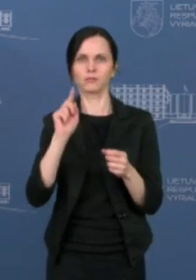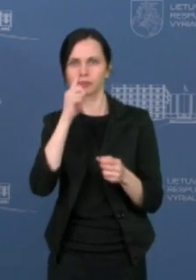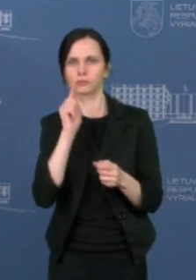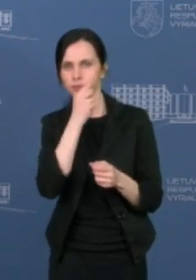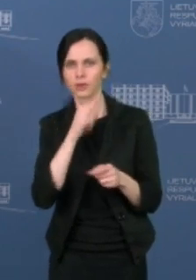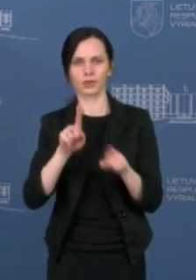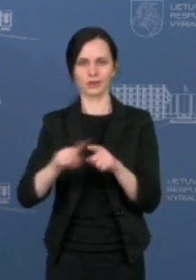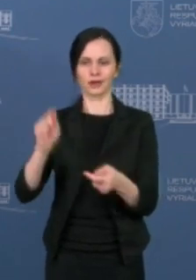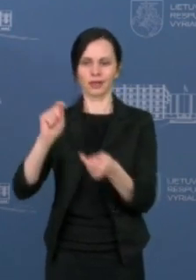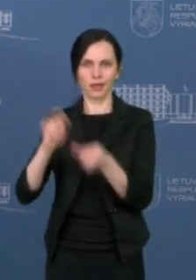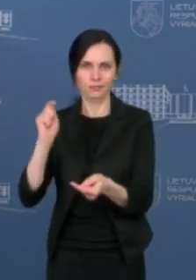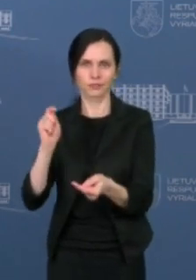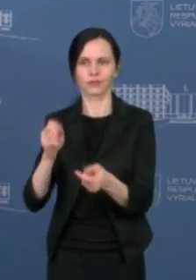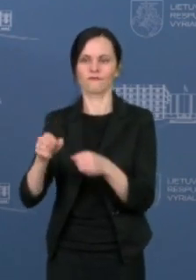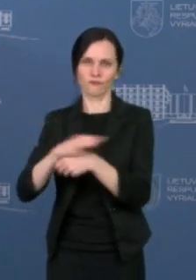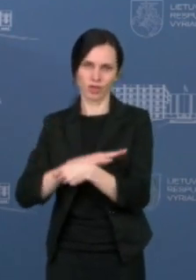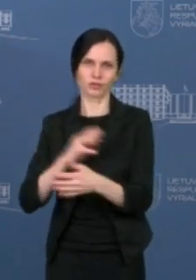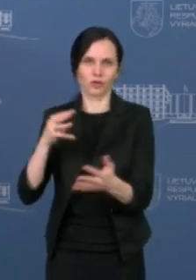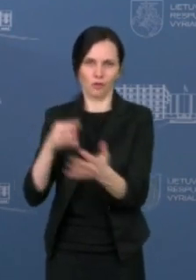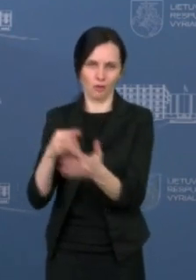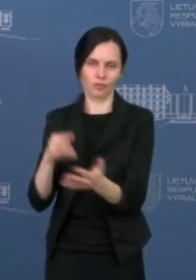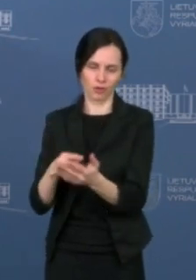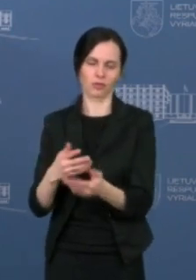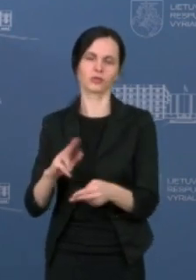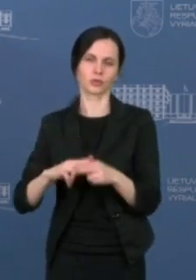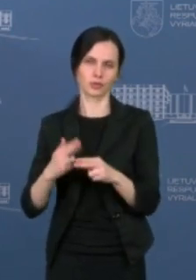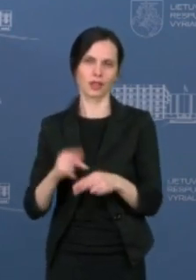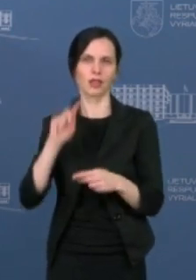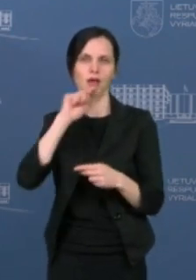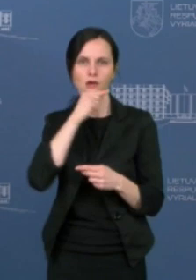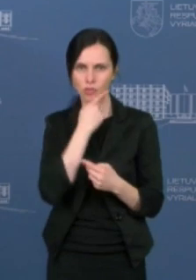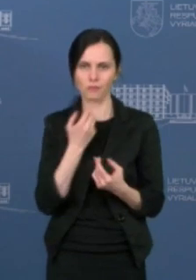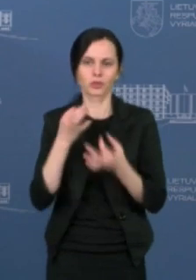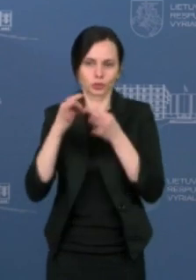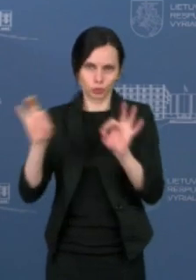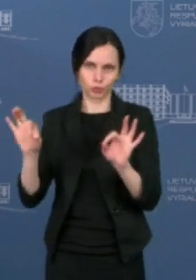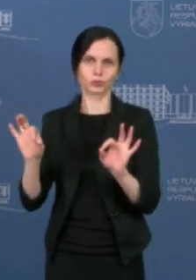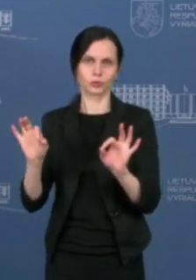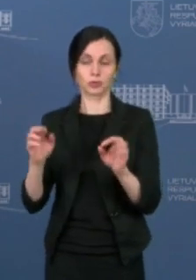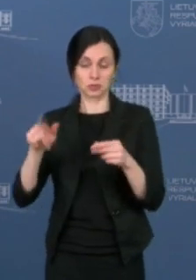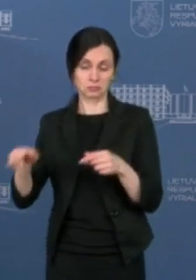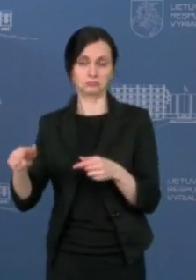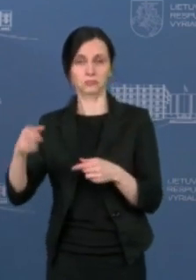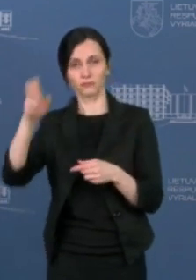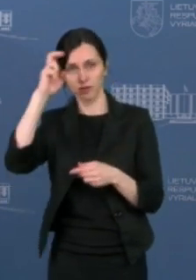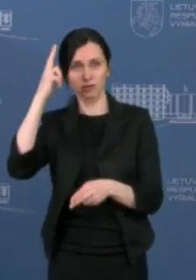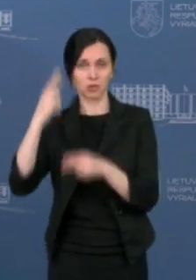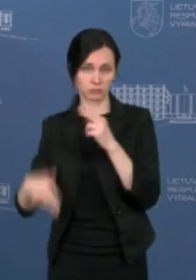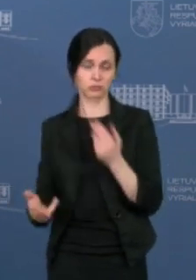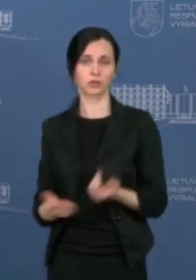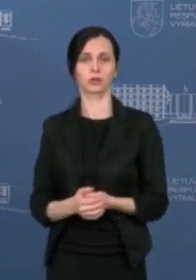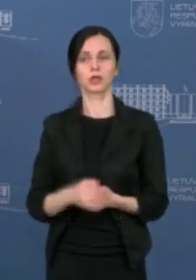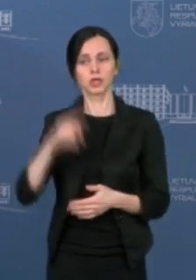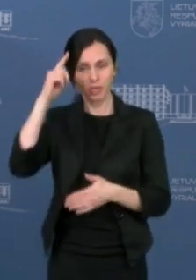kontroliuoti virusų aplitimą. Tai dėl to ekonomikos ministerija inicijavo tokią priemonę ir tikime, kad